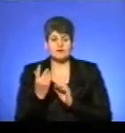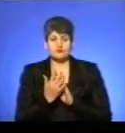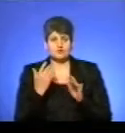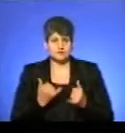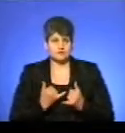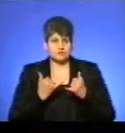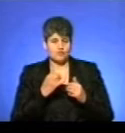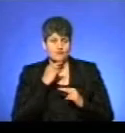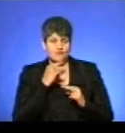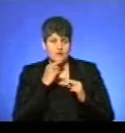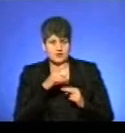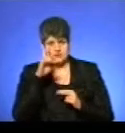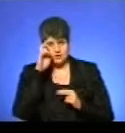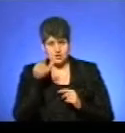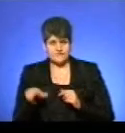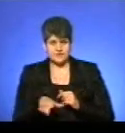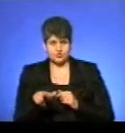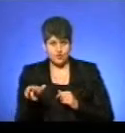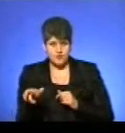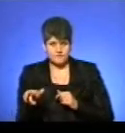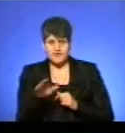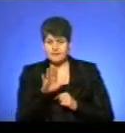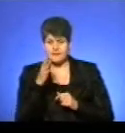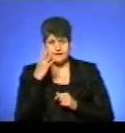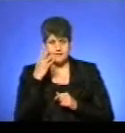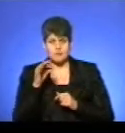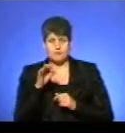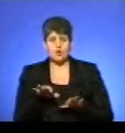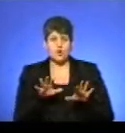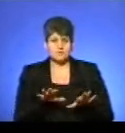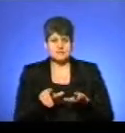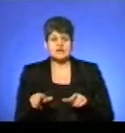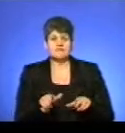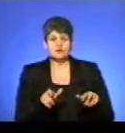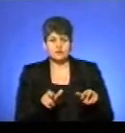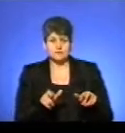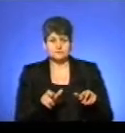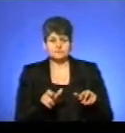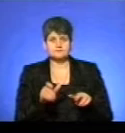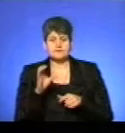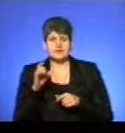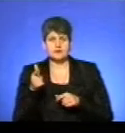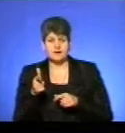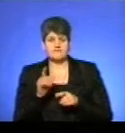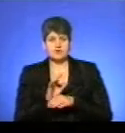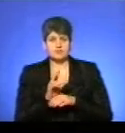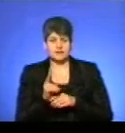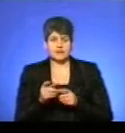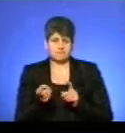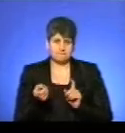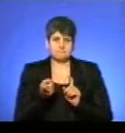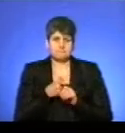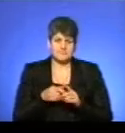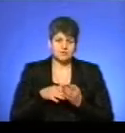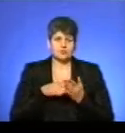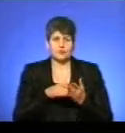приділяється увага державним дорогам. Але не забуваємо і про місцеві дороги. ЦГ-виробники підключаються теж по селах. Ну,